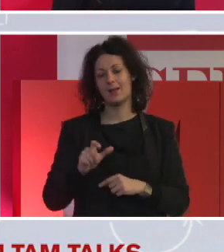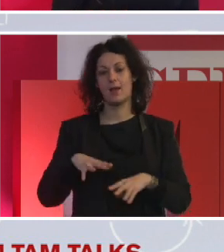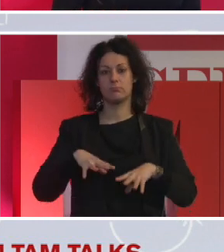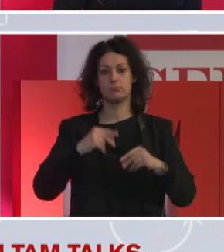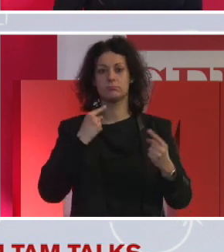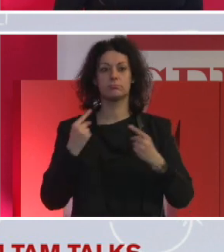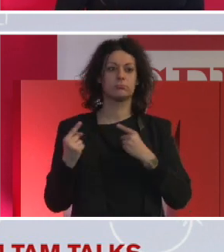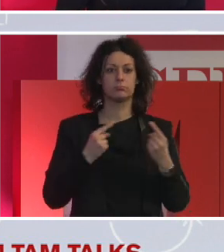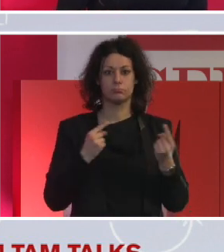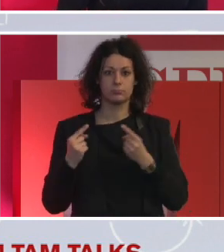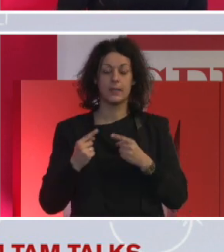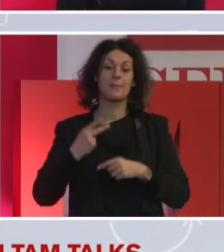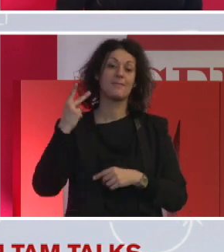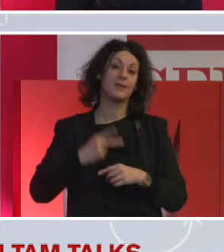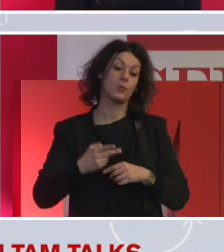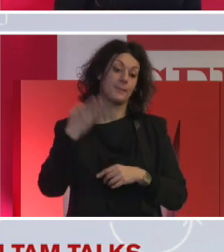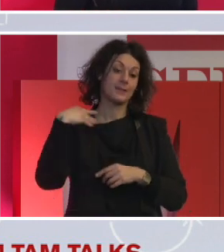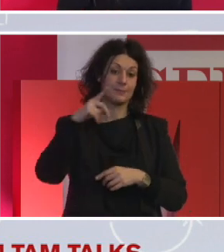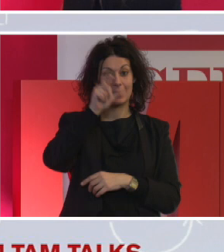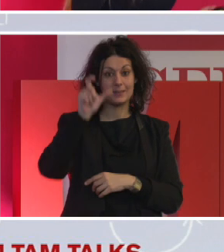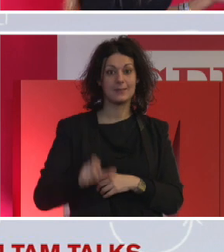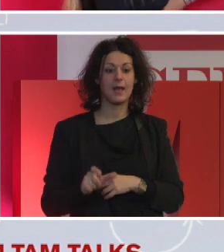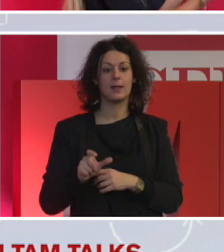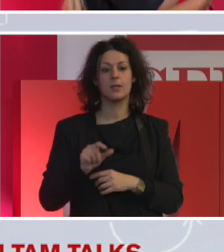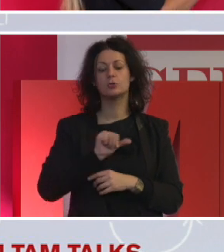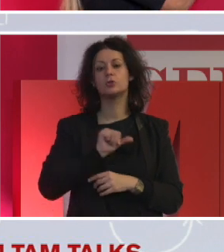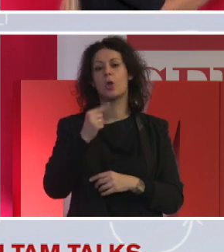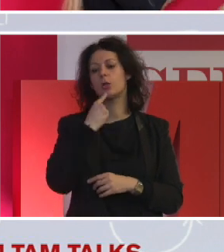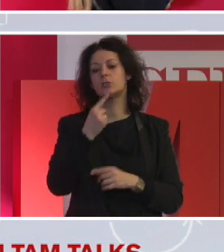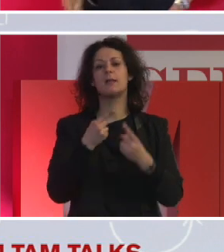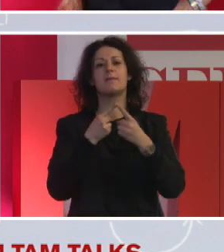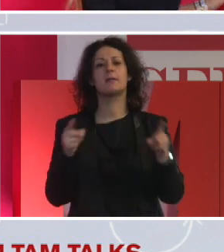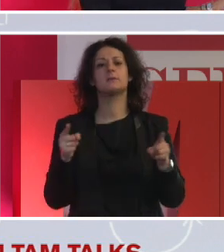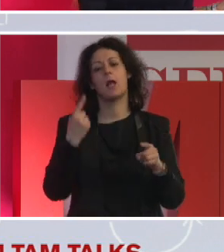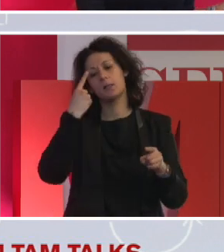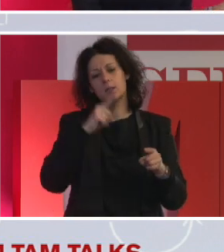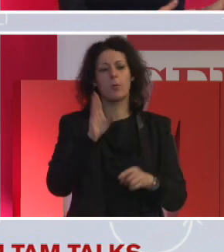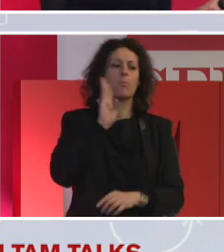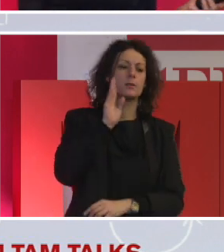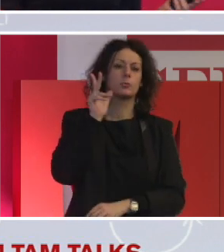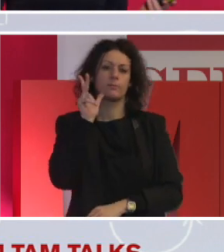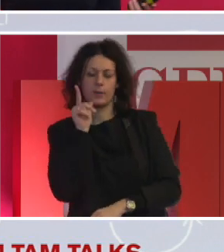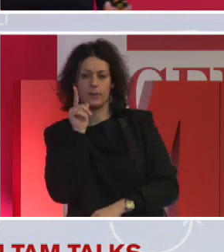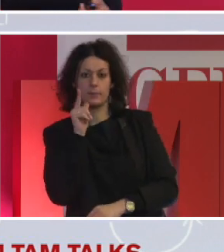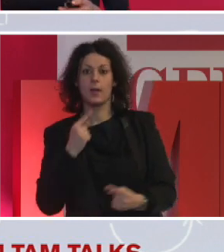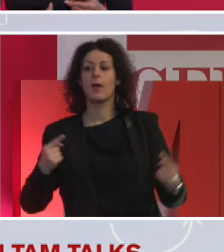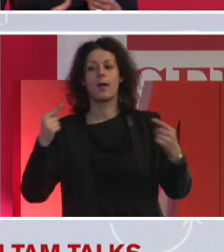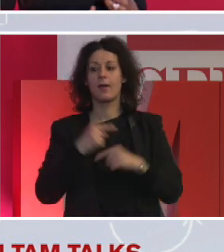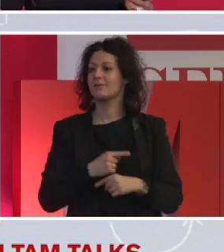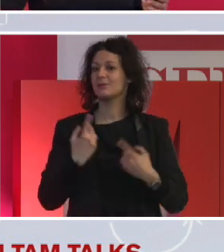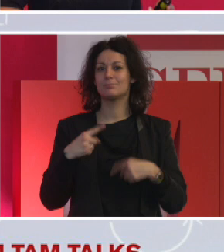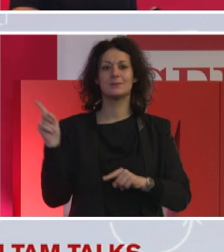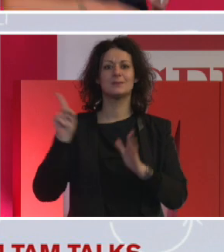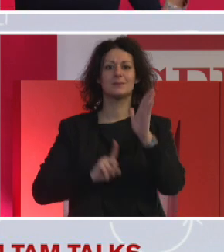parlare di diversità di genere. Questo è un risultato, questo non cambierà. Perciò se le